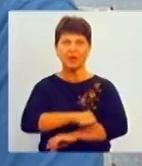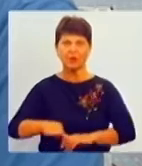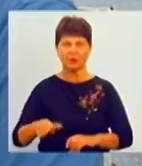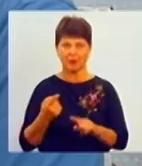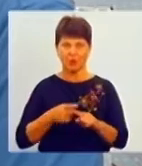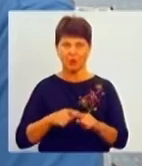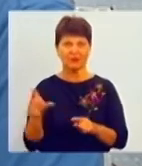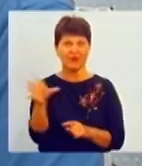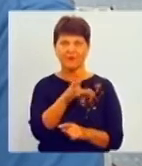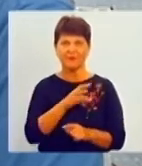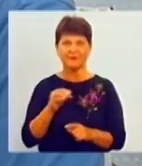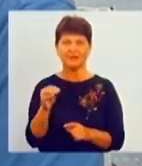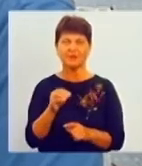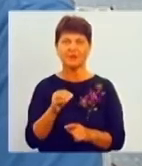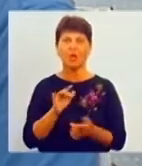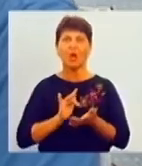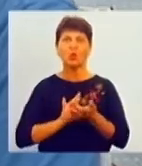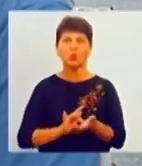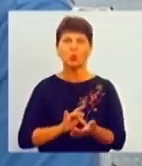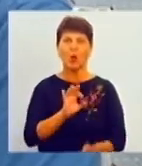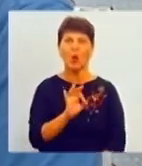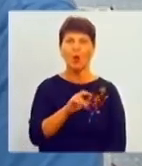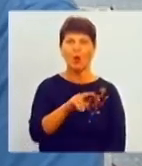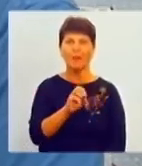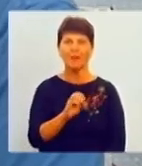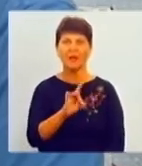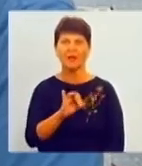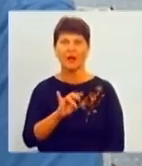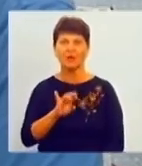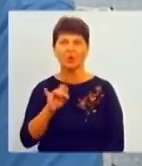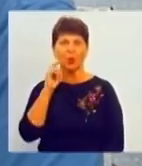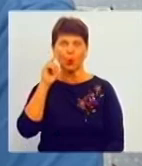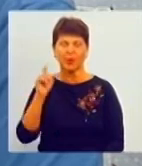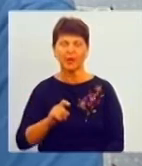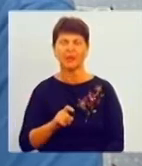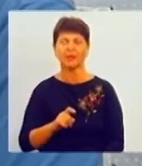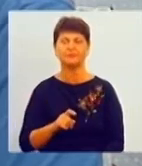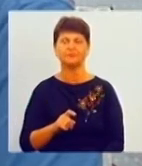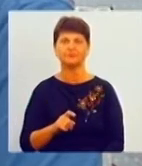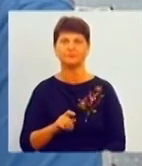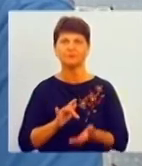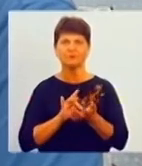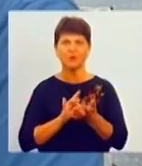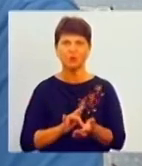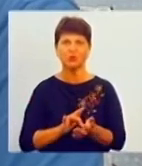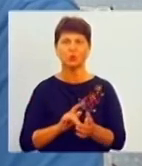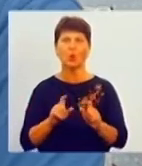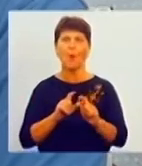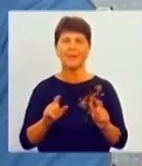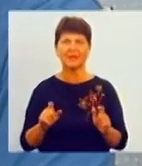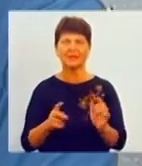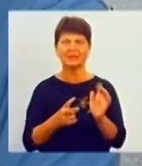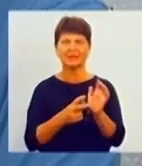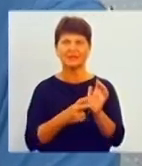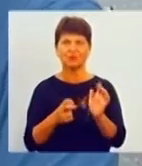через всіх туроператорів України. В даному случай, оператор, який літає з Вінниці, він відправив в минулому році 700 тисяч туристів.